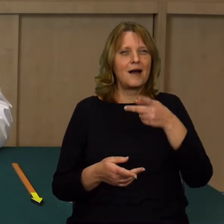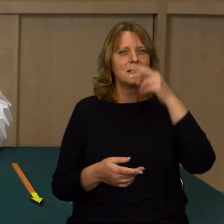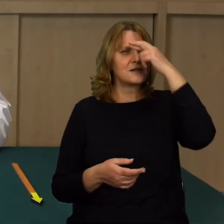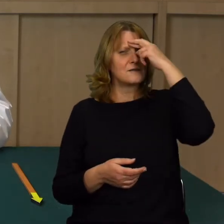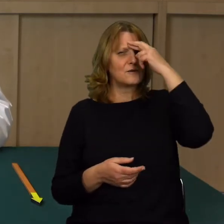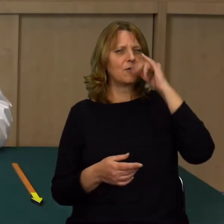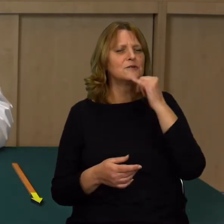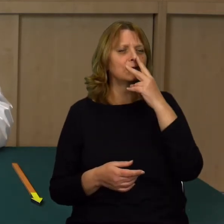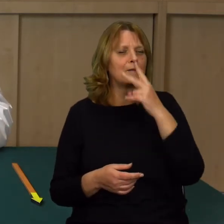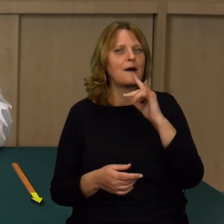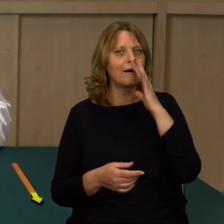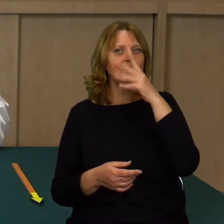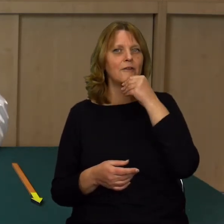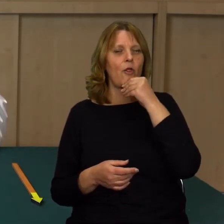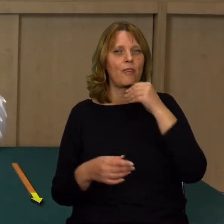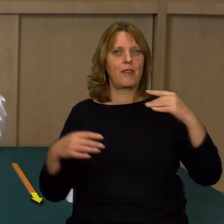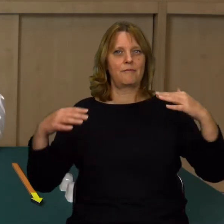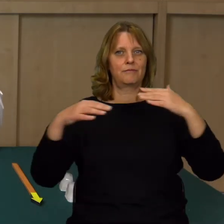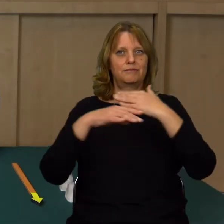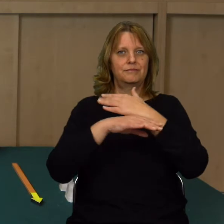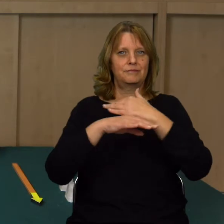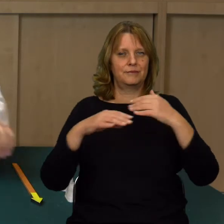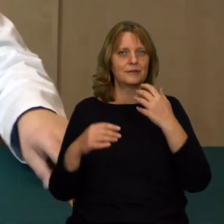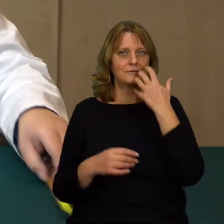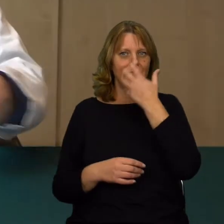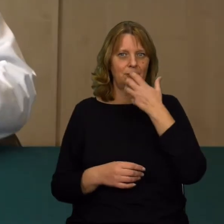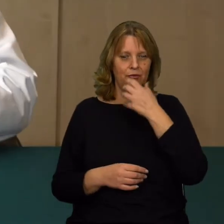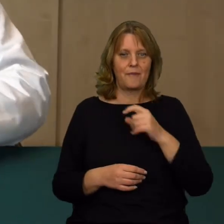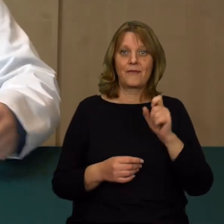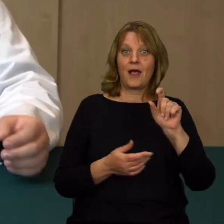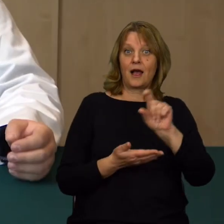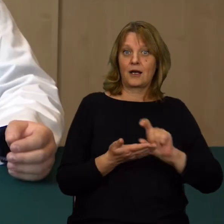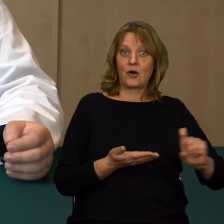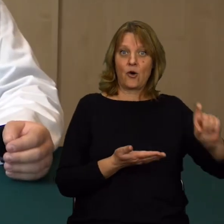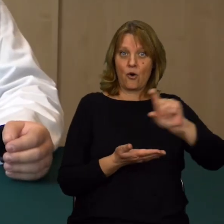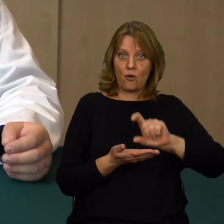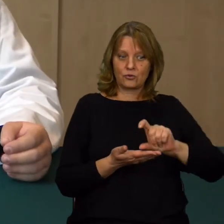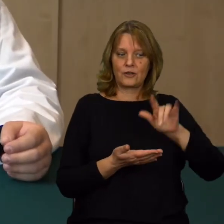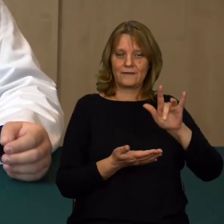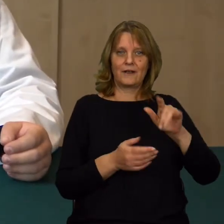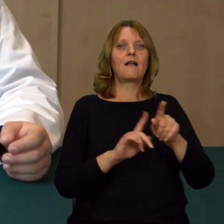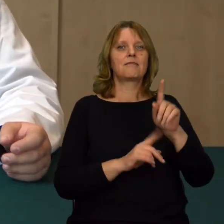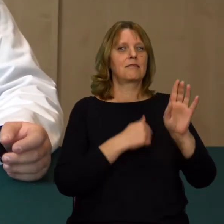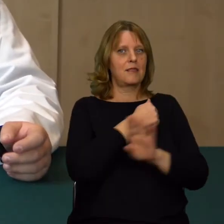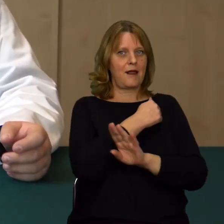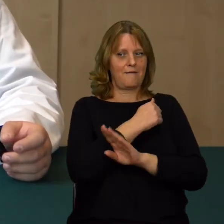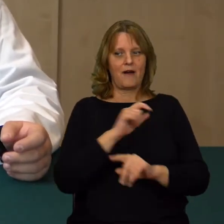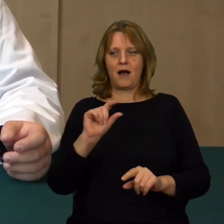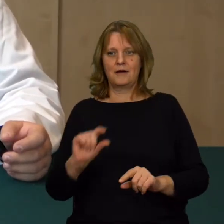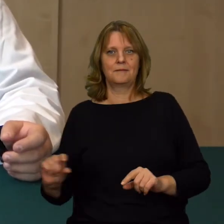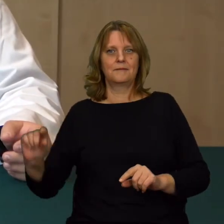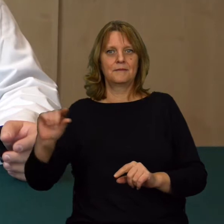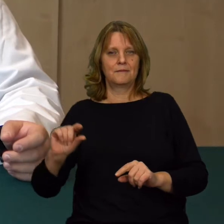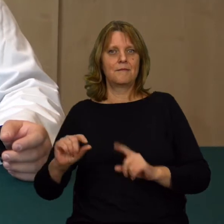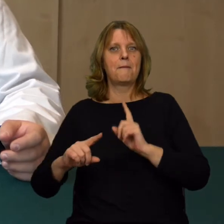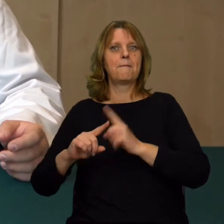zrozumiemy i zobaczymy przewodnictwo cieplne. Ten krążek wykonany jest oczywiście z drewna, a ten jest